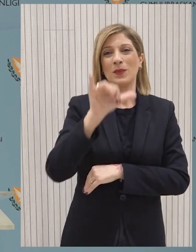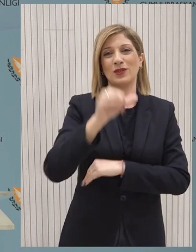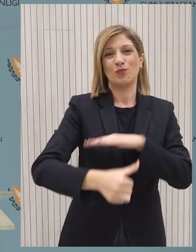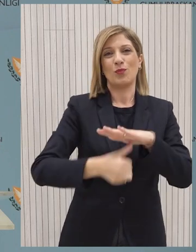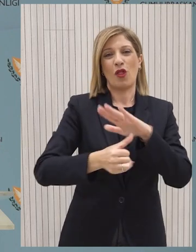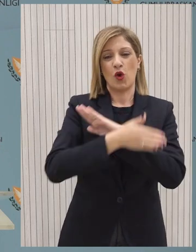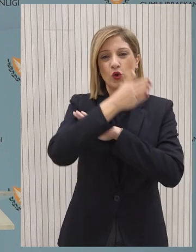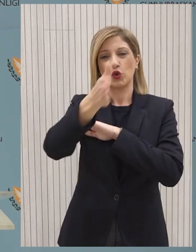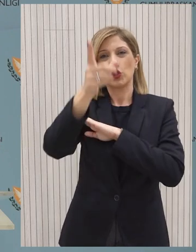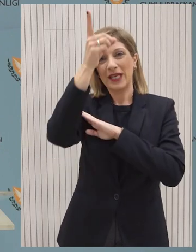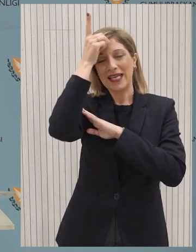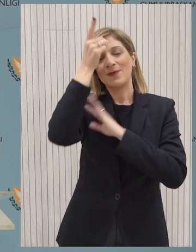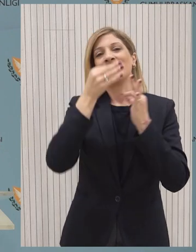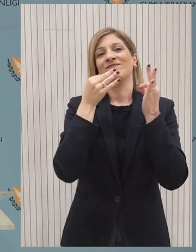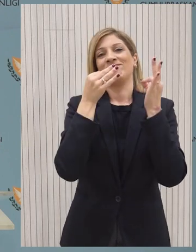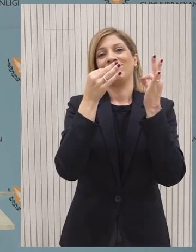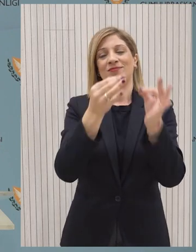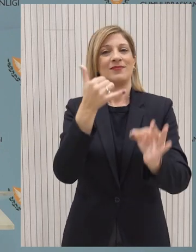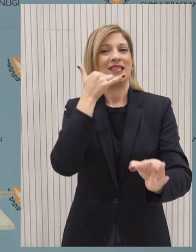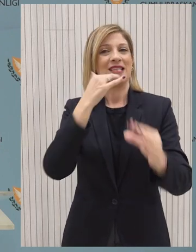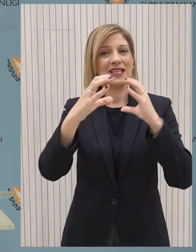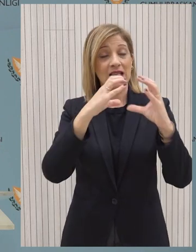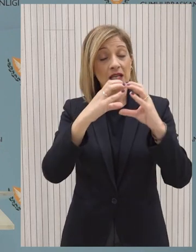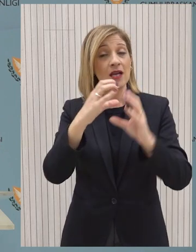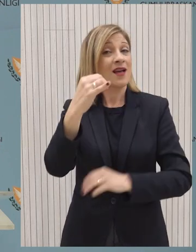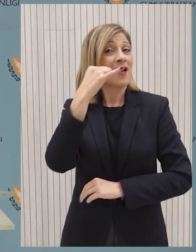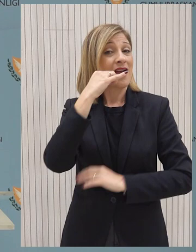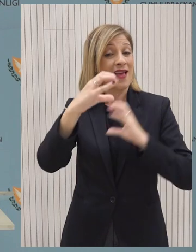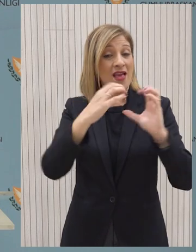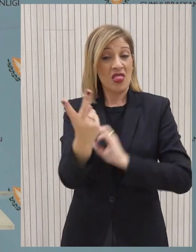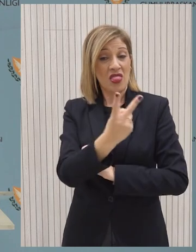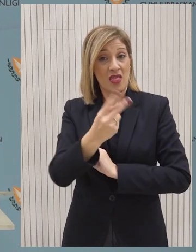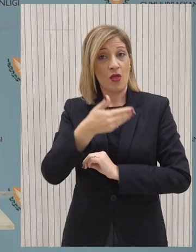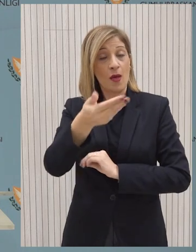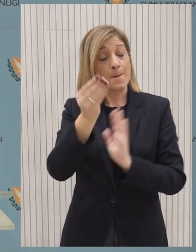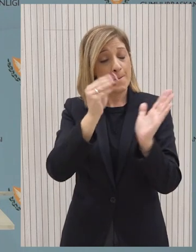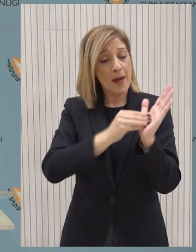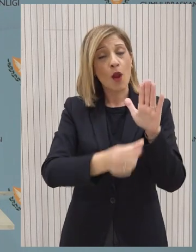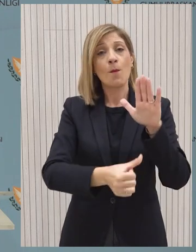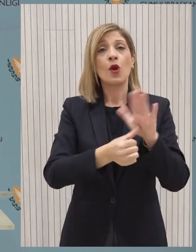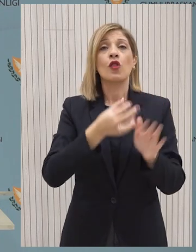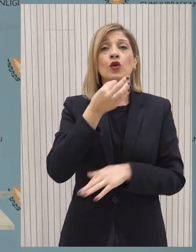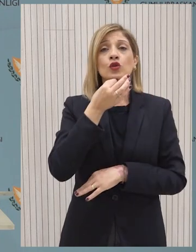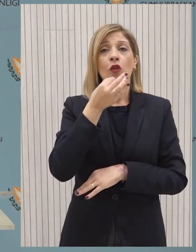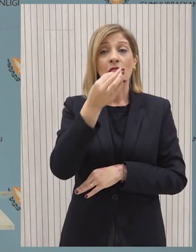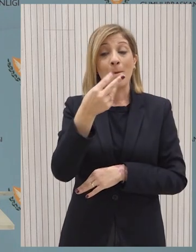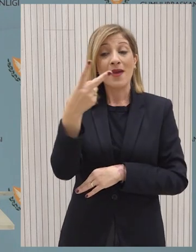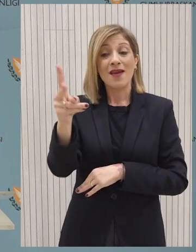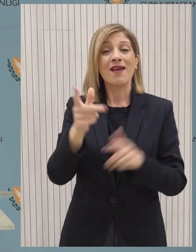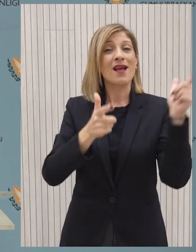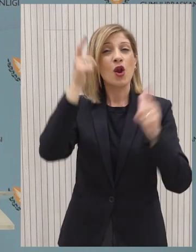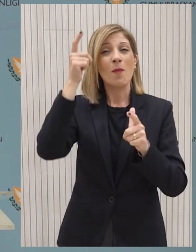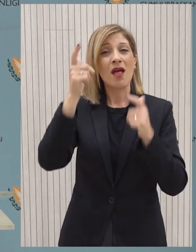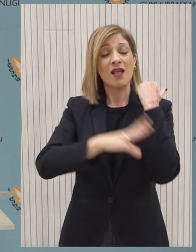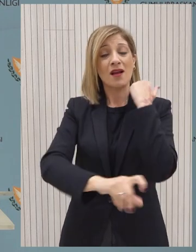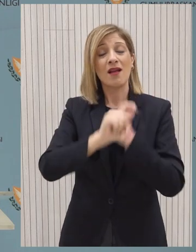προς το Περολίνο. Κατά την τηλεφωνική επικοινωνία, ο Πρόεδρος Χρυστοδουλίδης θα θέσει, για ακόμη μια φορά, ενώπιον του Γενικού Γραμματέα των